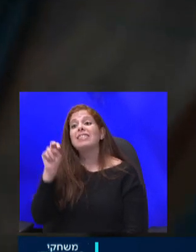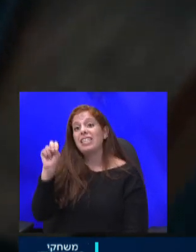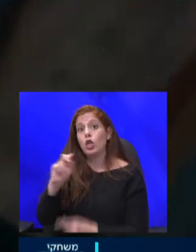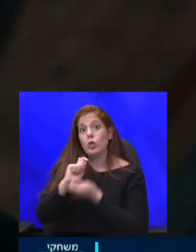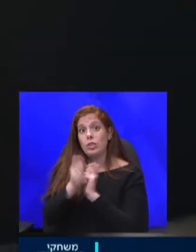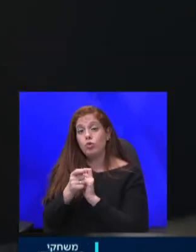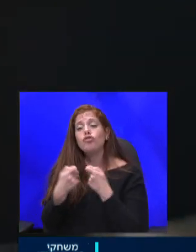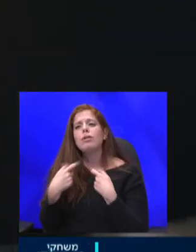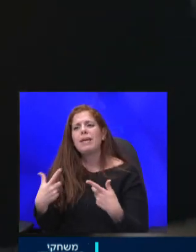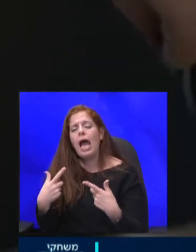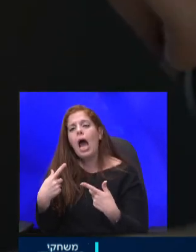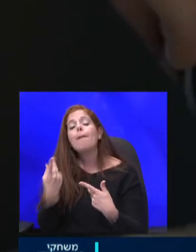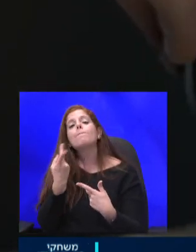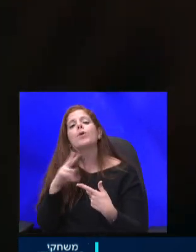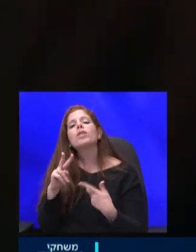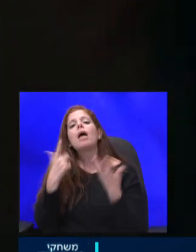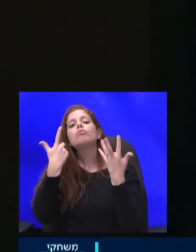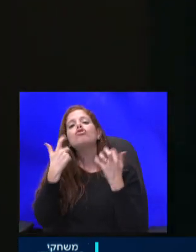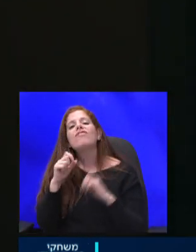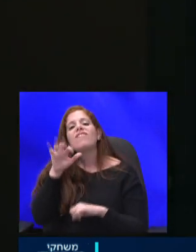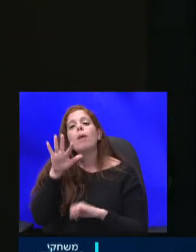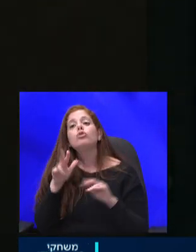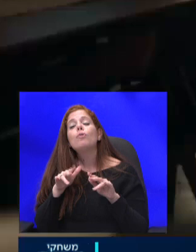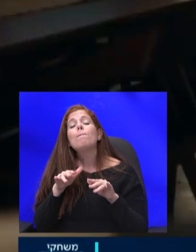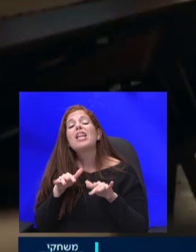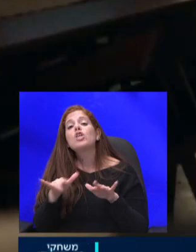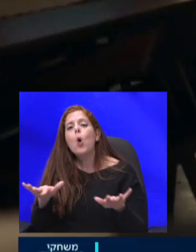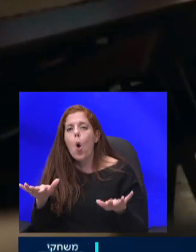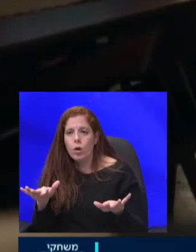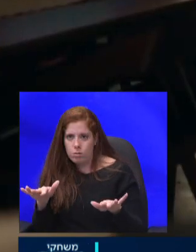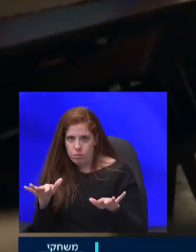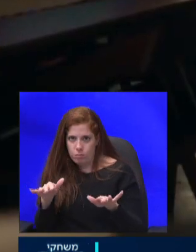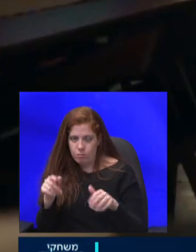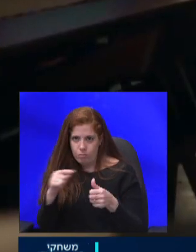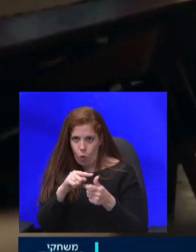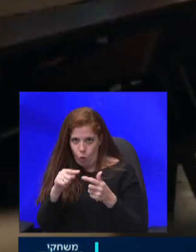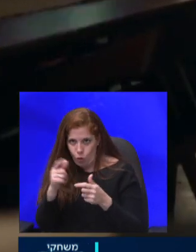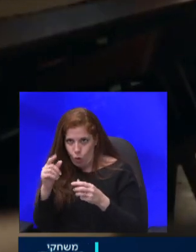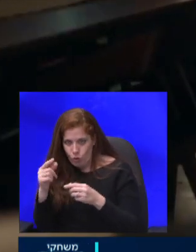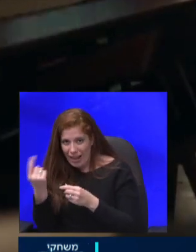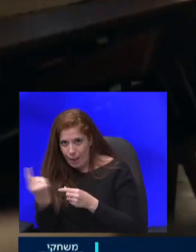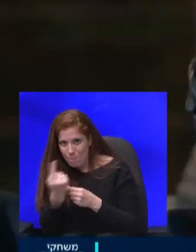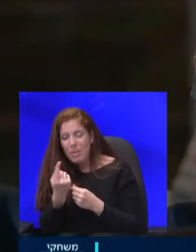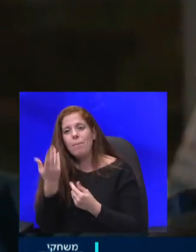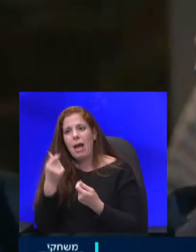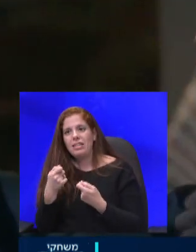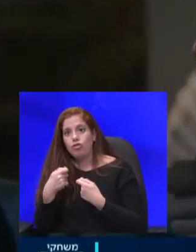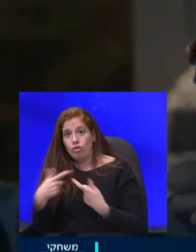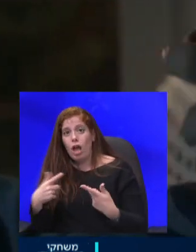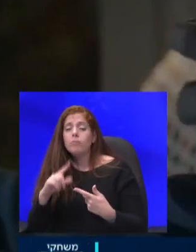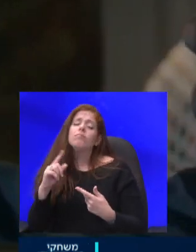ביותר מ-75 מיליון עתקים מאז השקטה. קורונה, אתם יודעים, כולם תקועים בבית ומחפשים קצת אסקפיזה.